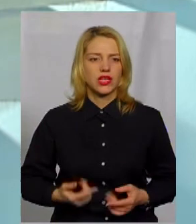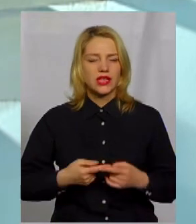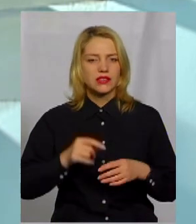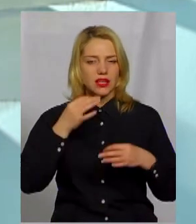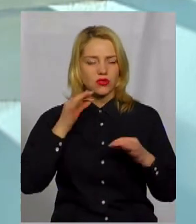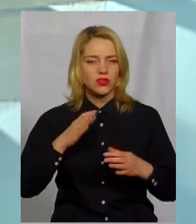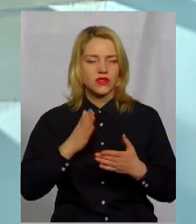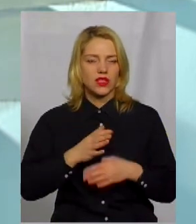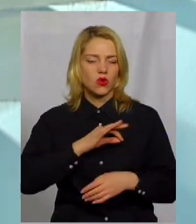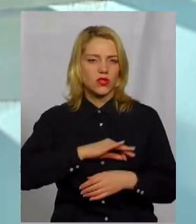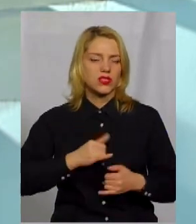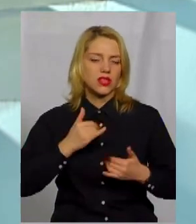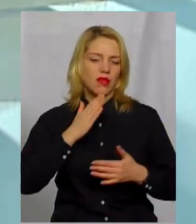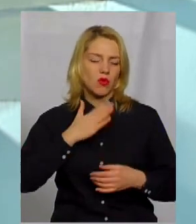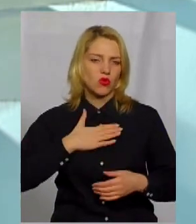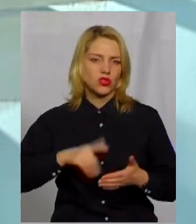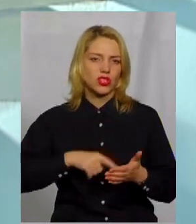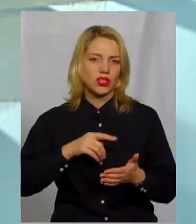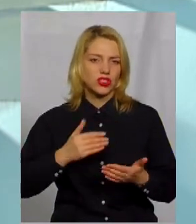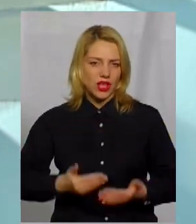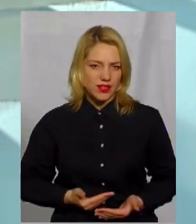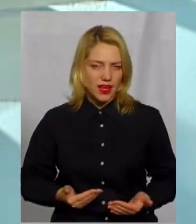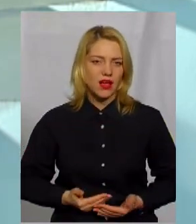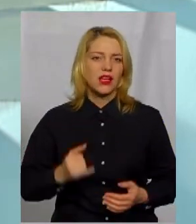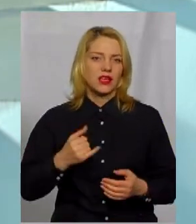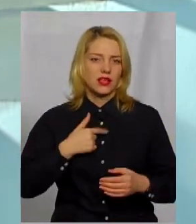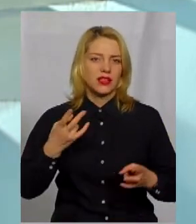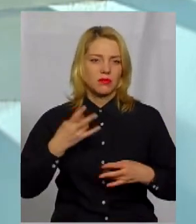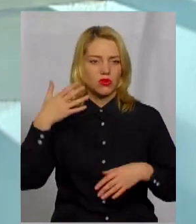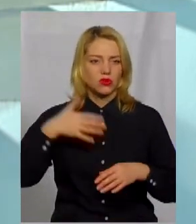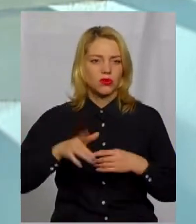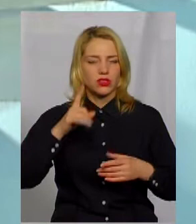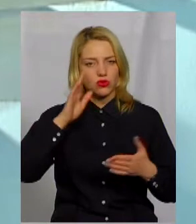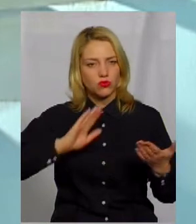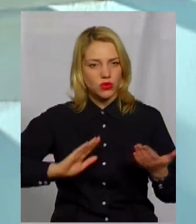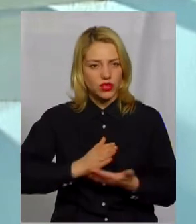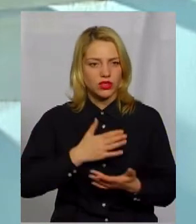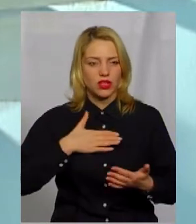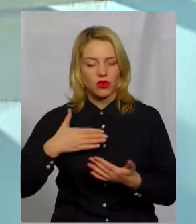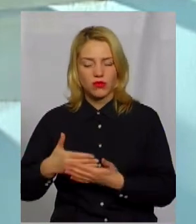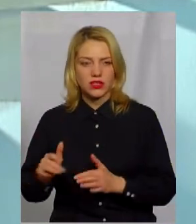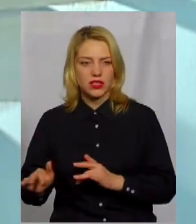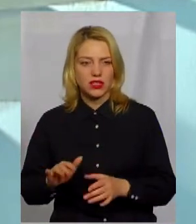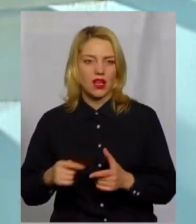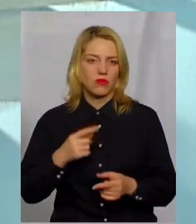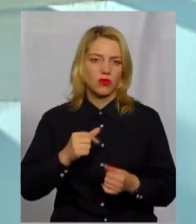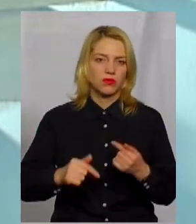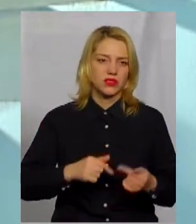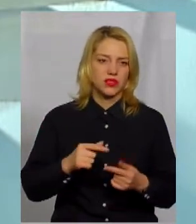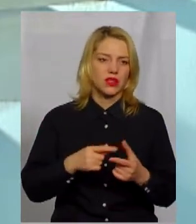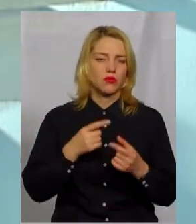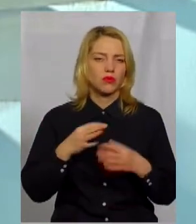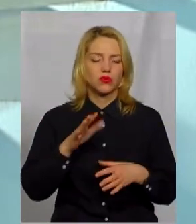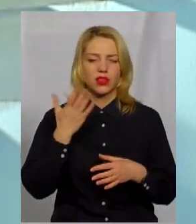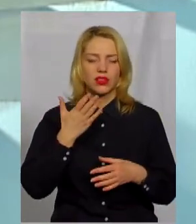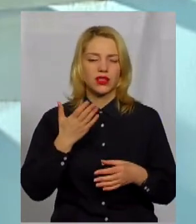безпосередньо дуже корисним в нашому житті, і потрібно розуміти, що політика, або громадська діяльність, або бізнес, або будь